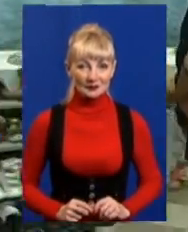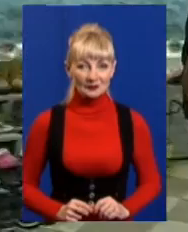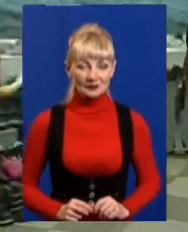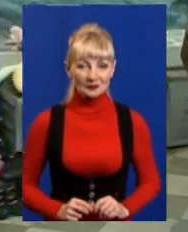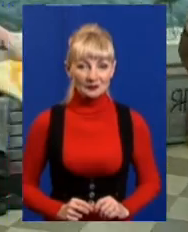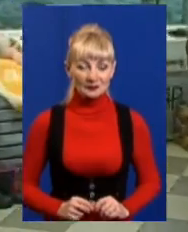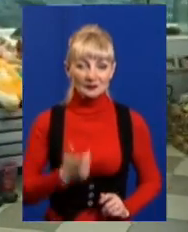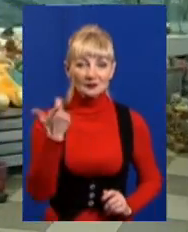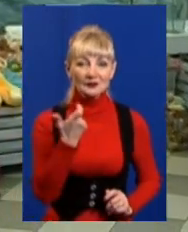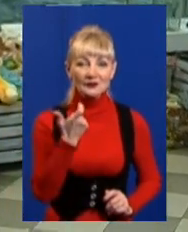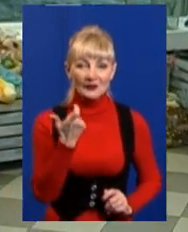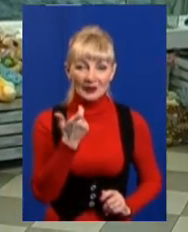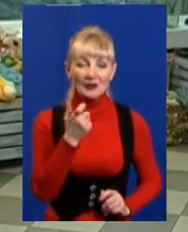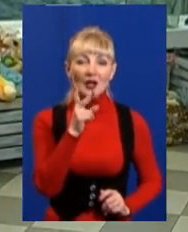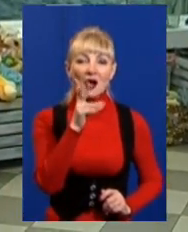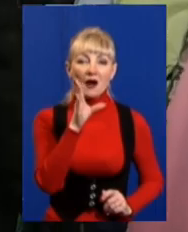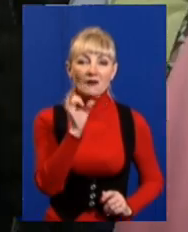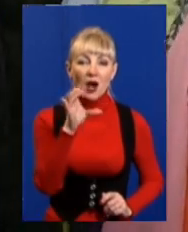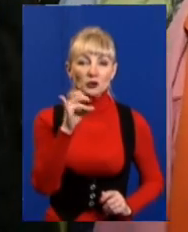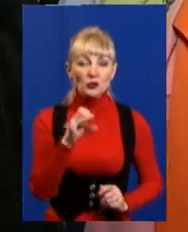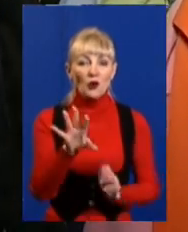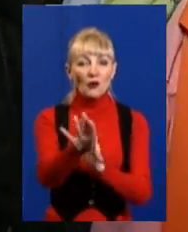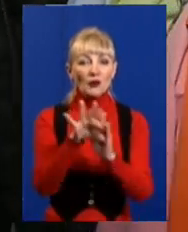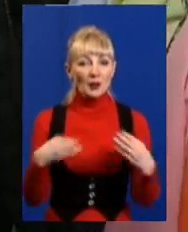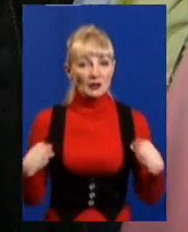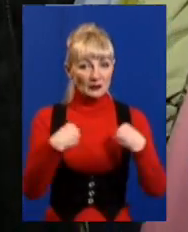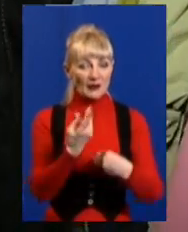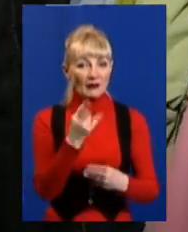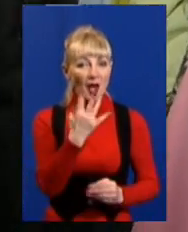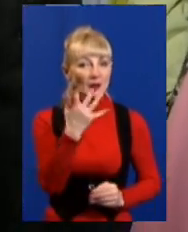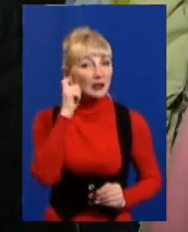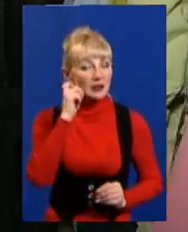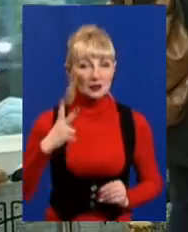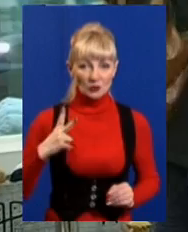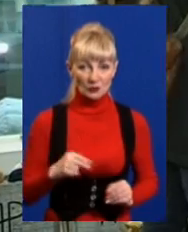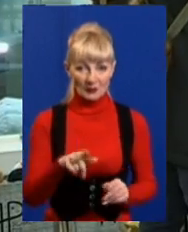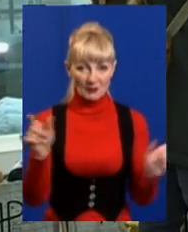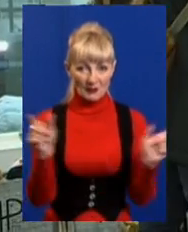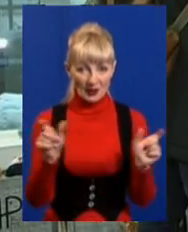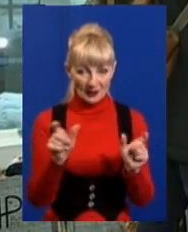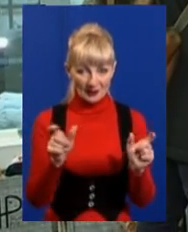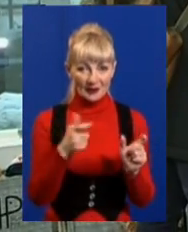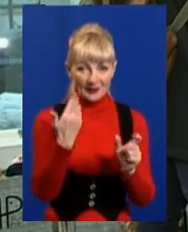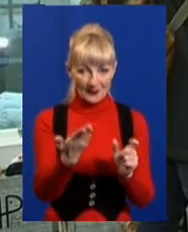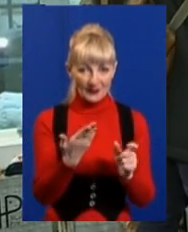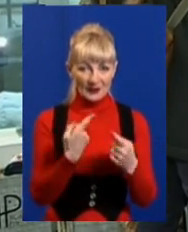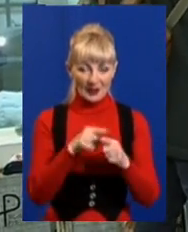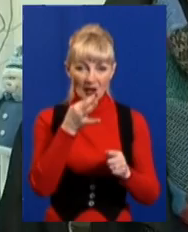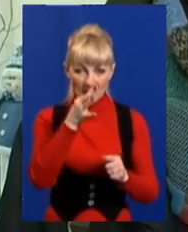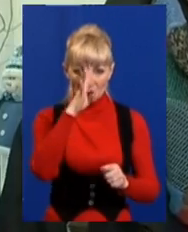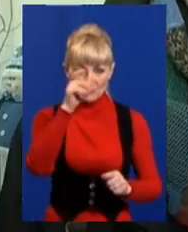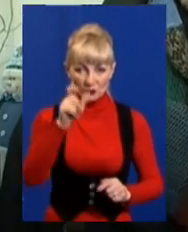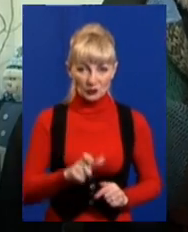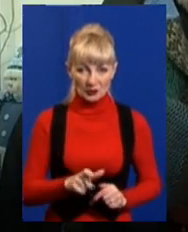Харків'янин Костянтин Васюко вибирає одяг для п'ятирічної доньки. У цій керамниці купує речі останні три роки, каже чоловік.